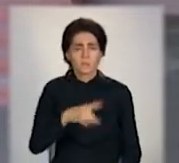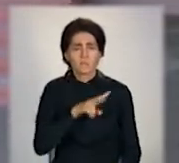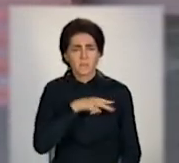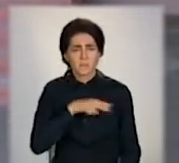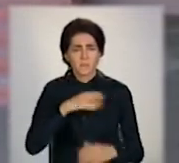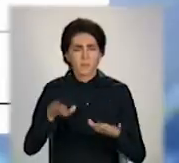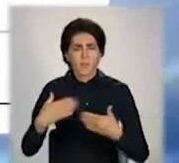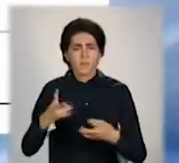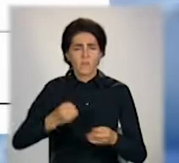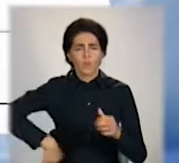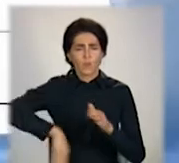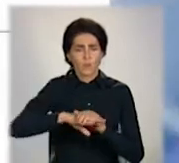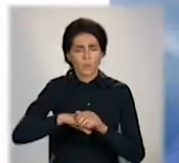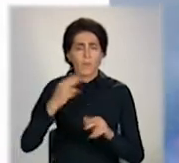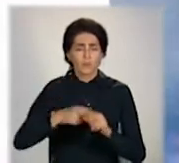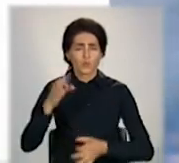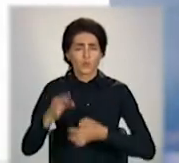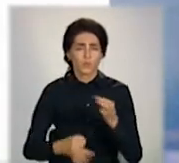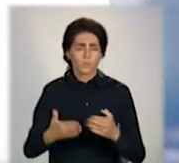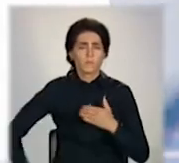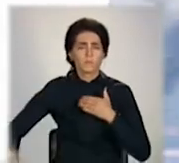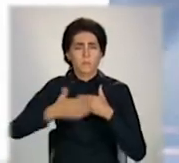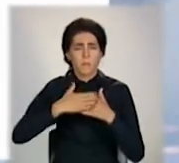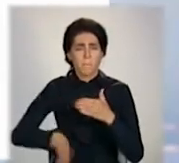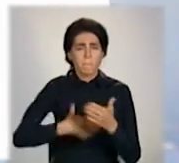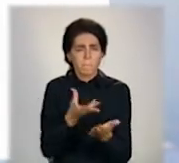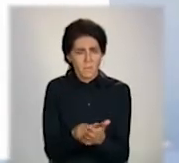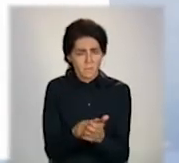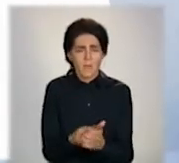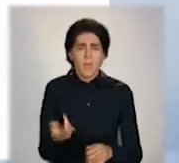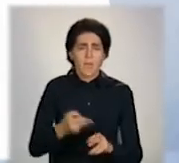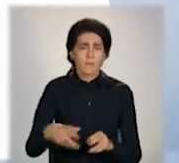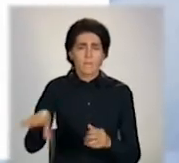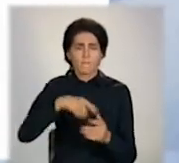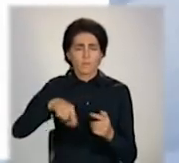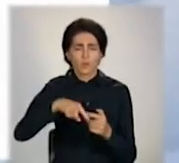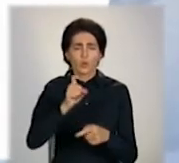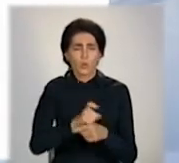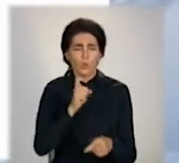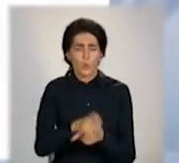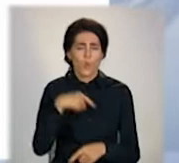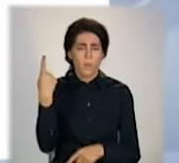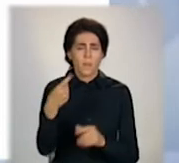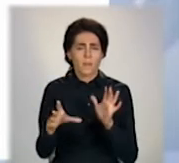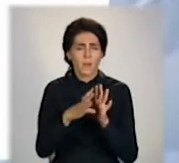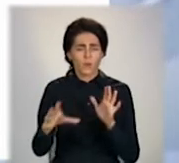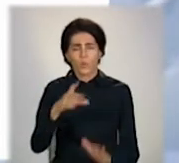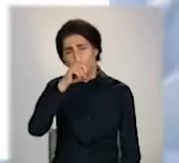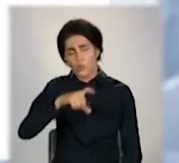на відпустки. Присудила виплатити, донести блокомун енерго мешканцям